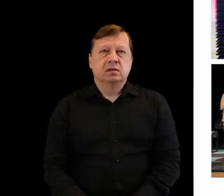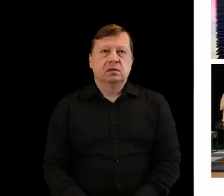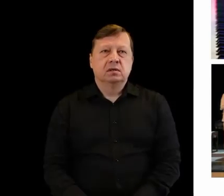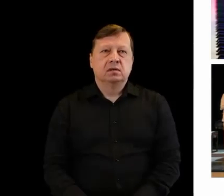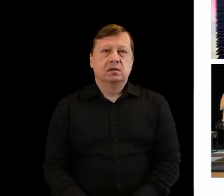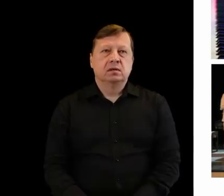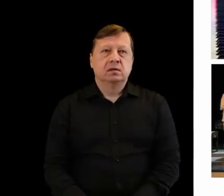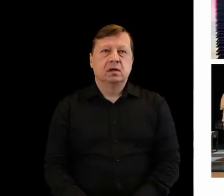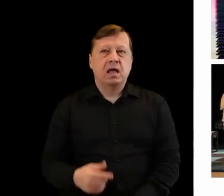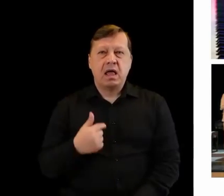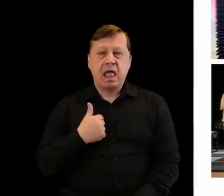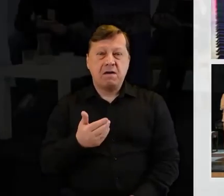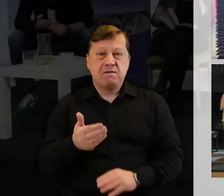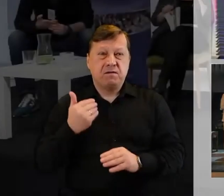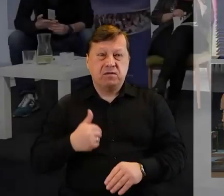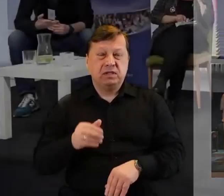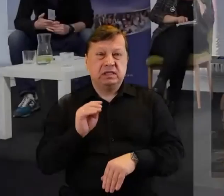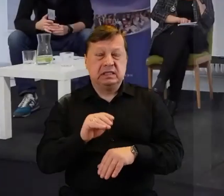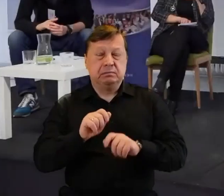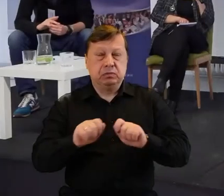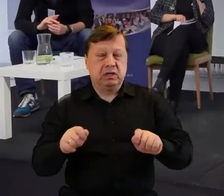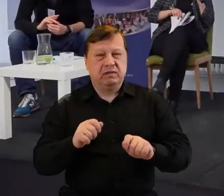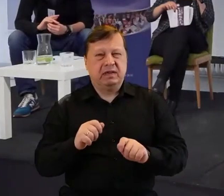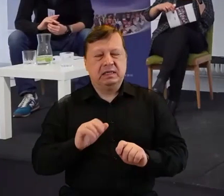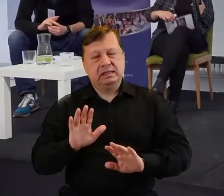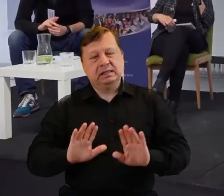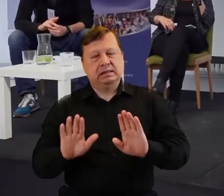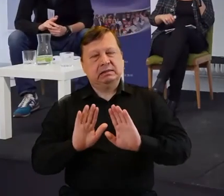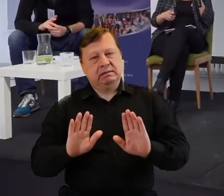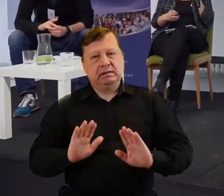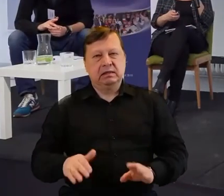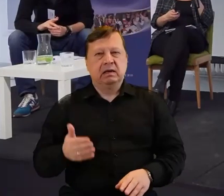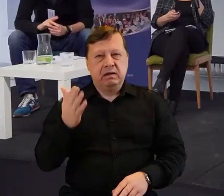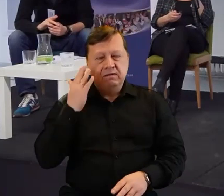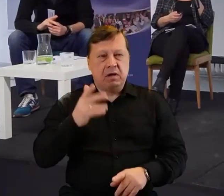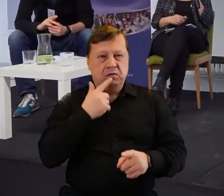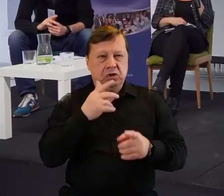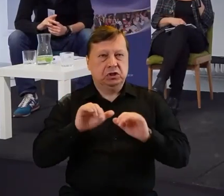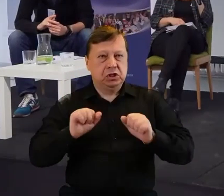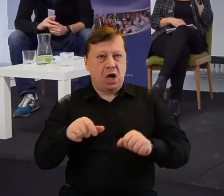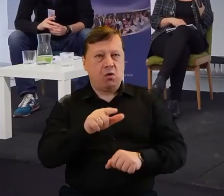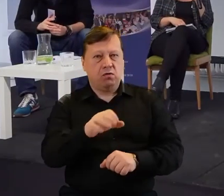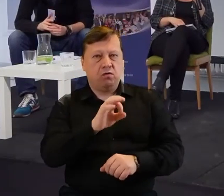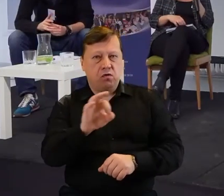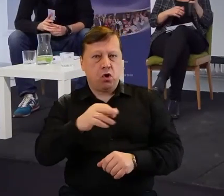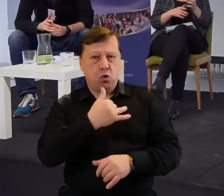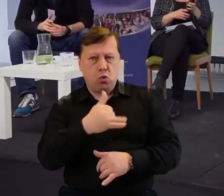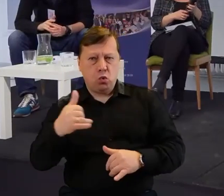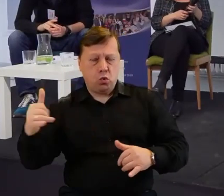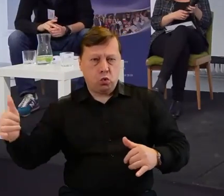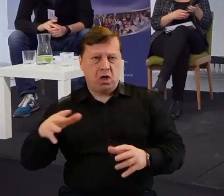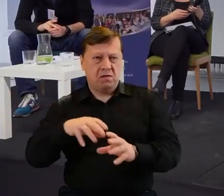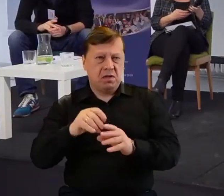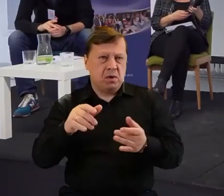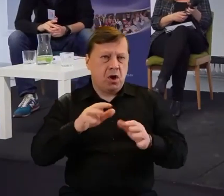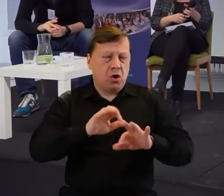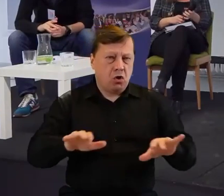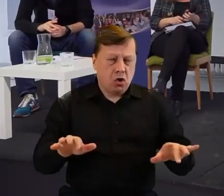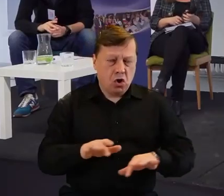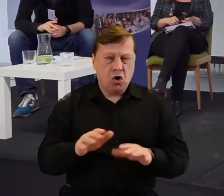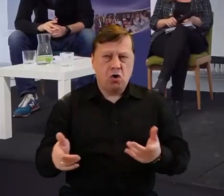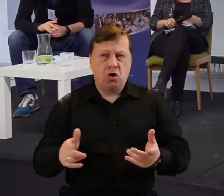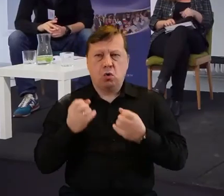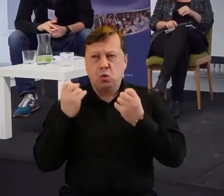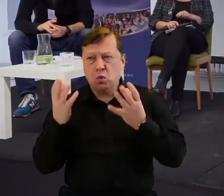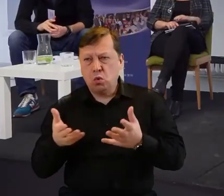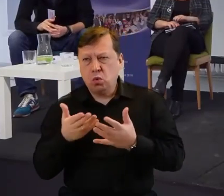Nie śmiałem ci przerwać wcześniej, bo rzeczywiście różnorodność działań dla mnie przede wszystkim koncerty i ta działalność